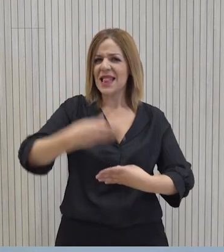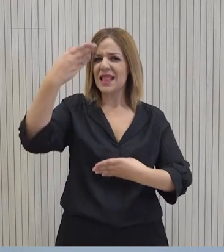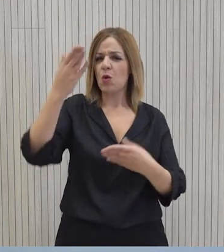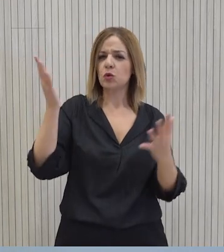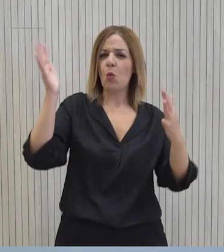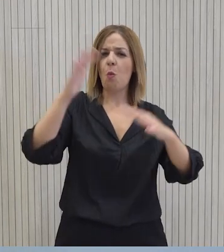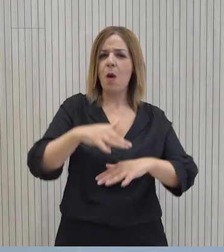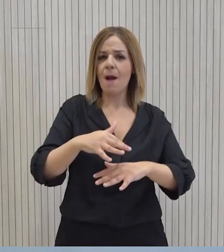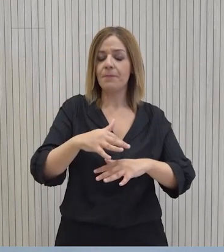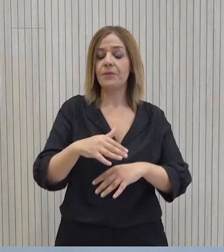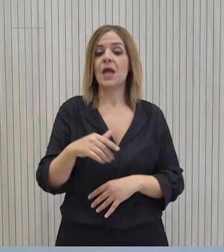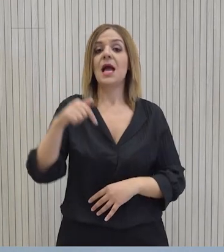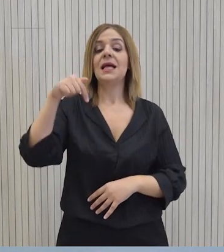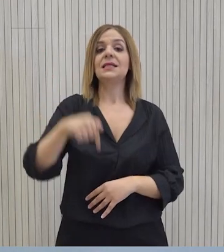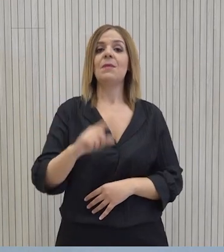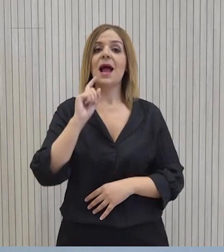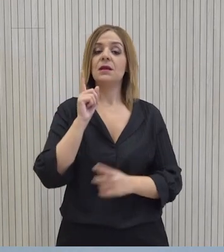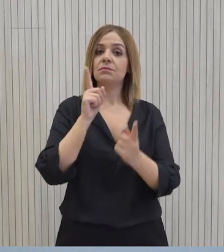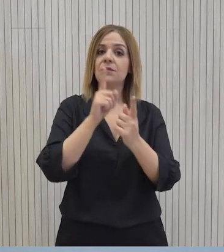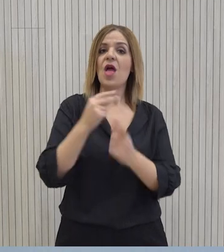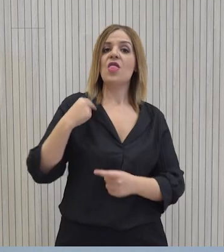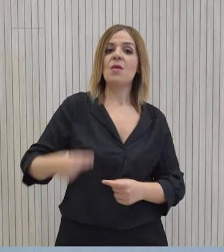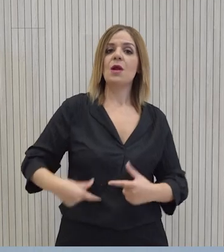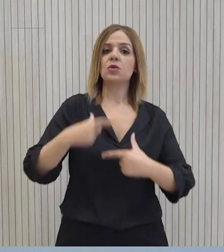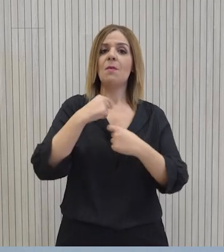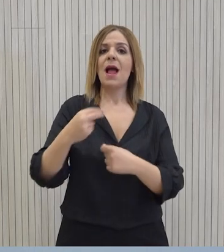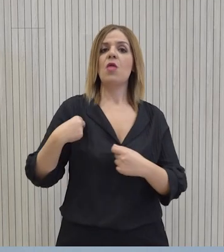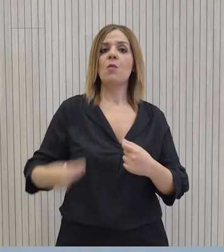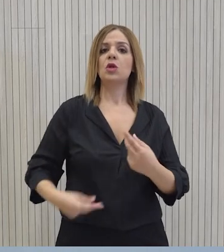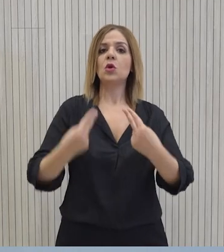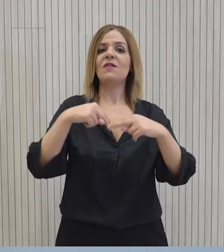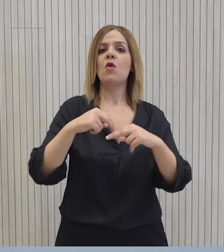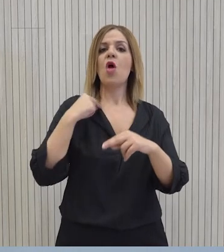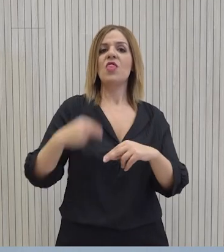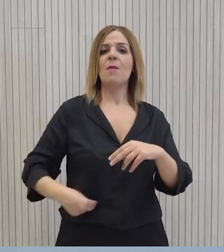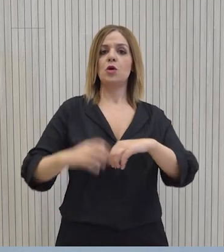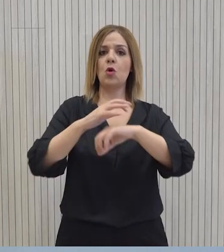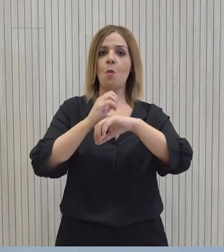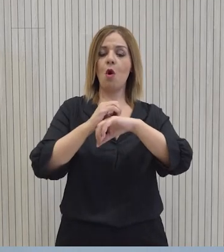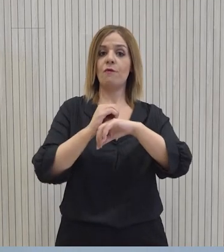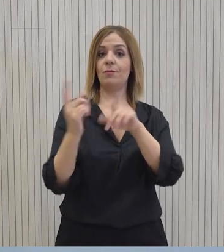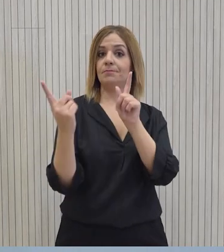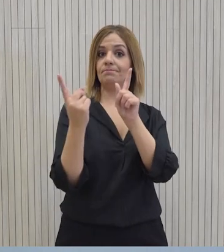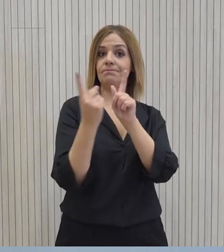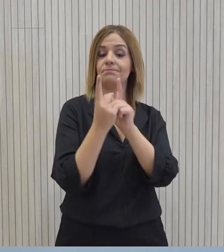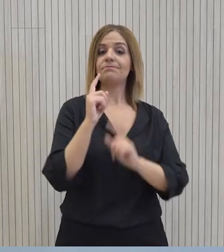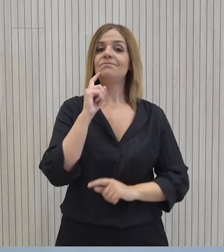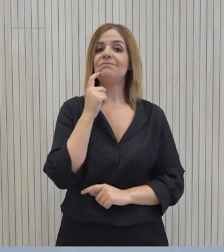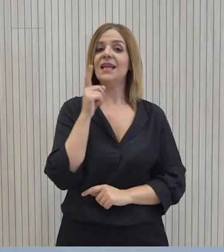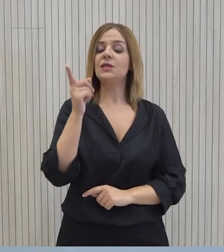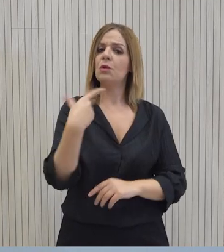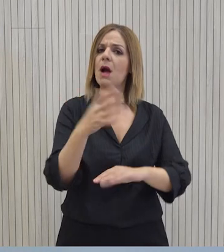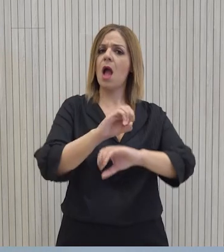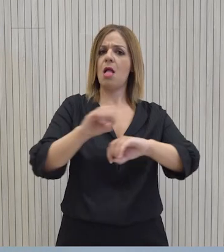Πρόεδρος της Δημοκρατίας συναντήθηκε σήμερα με τον Δήμαρχο και μέλη του Δημοτικού Συμβουλίου του Δήμου Μόρφου. Κατά την συνάντηση, ο Πρόεδρος Χριστό Δουλίδης